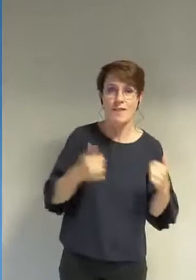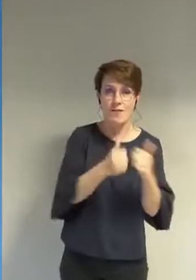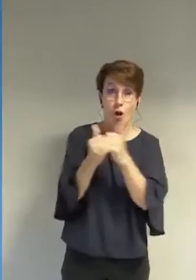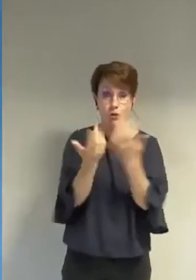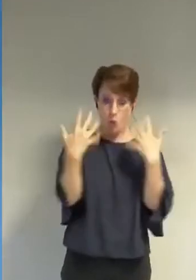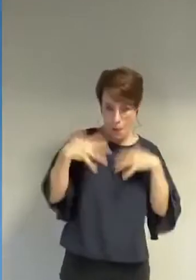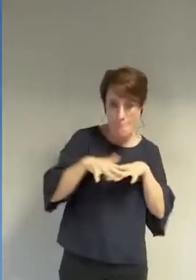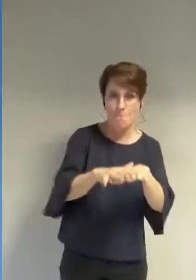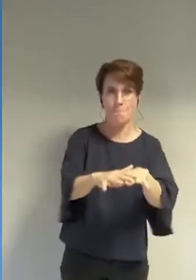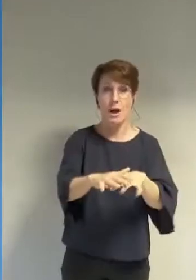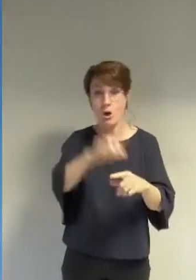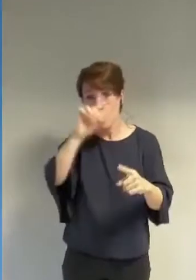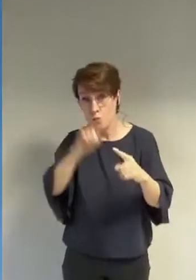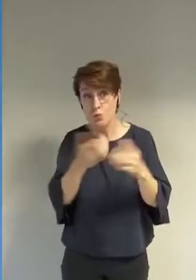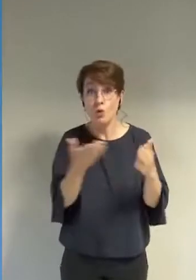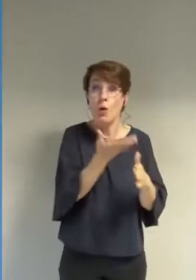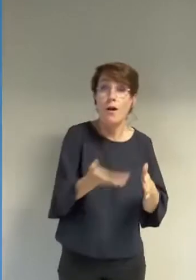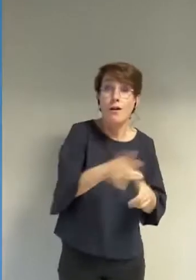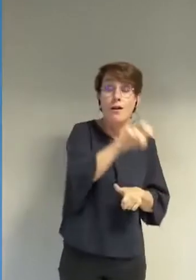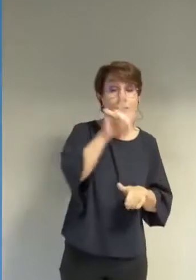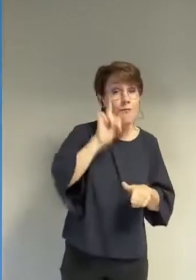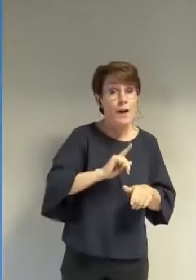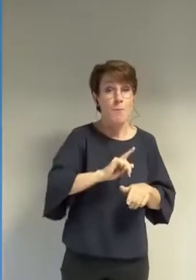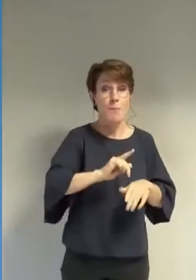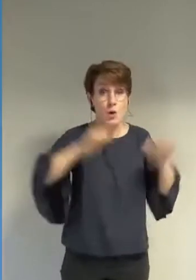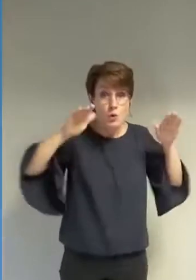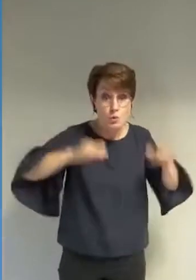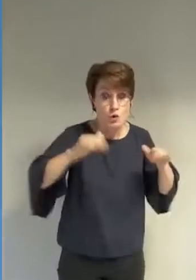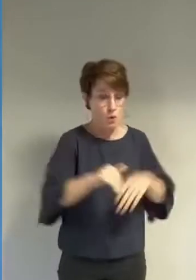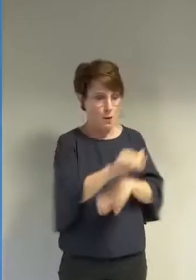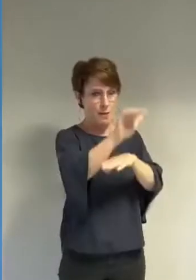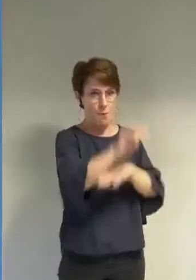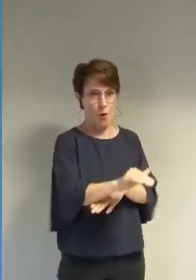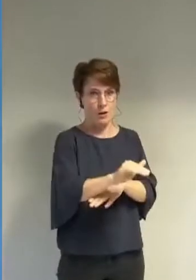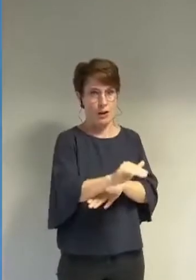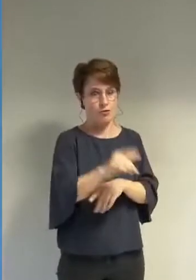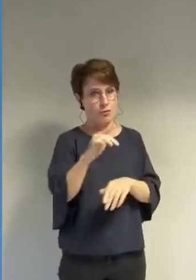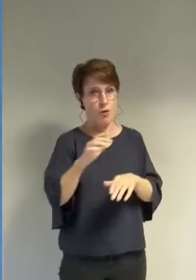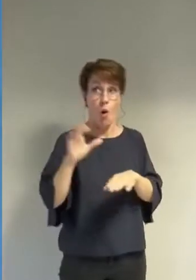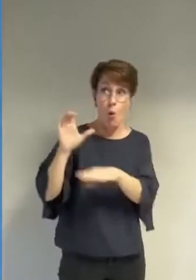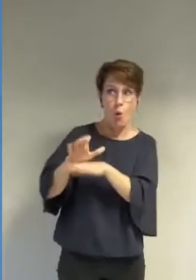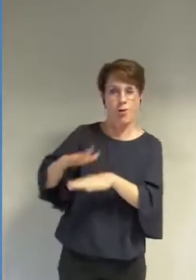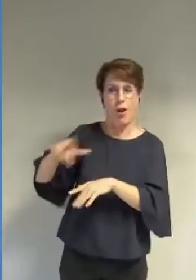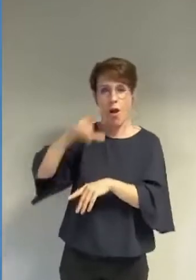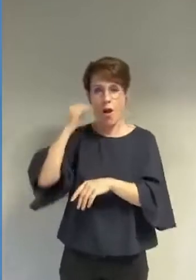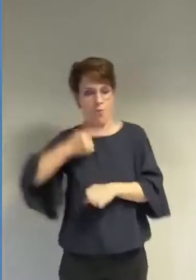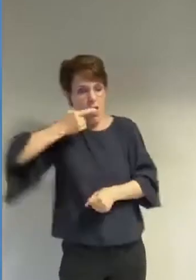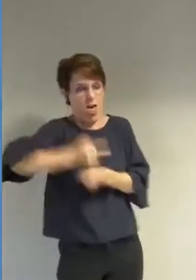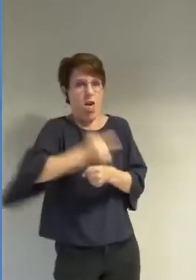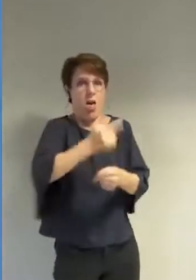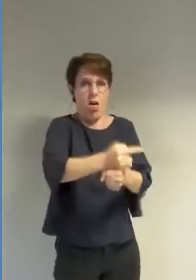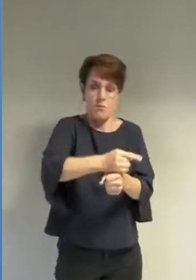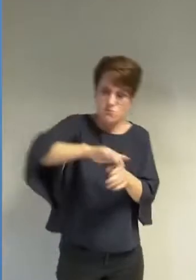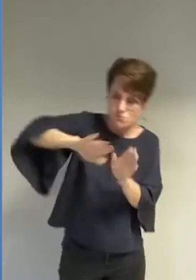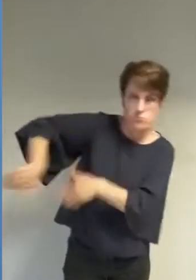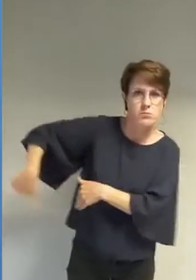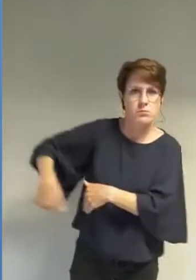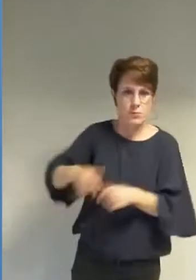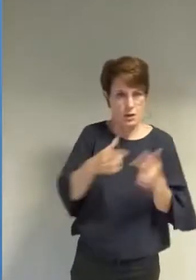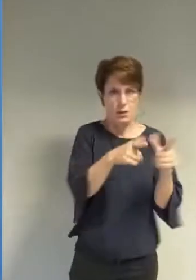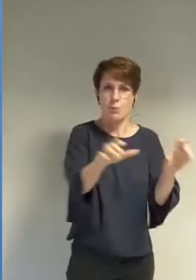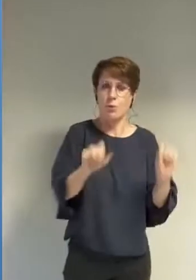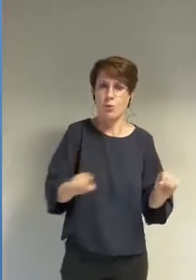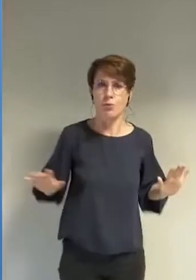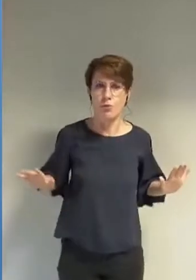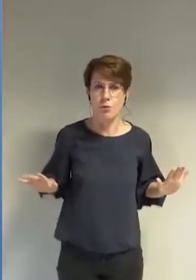protège les femmes musulmanes des injonctions sexistes et patriarcales avez-vous pensé à ces